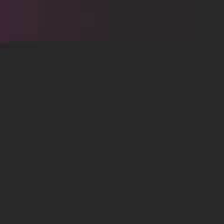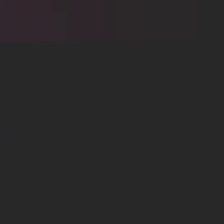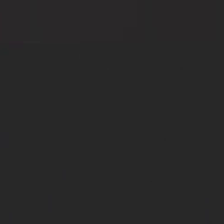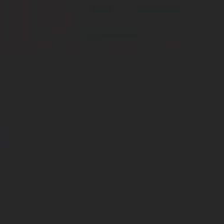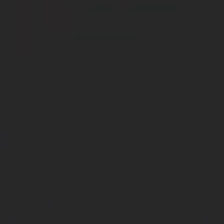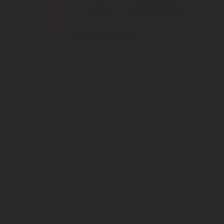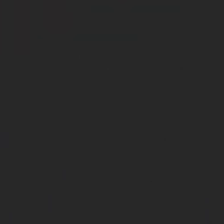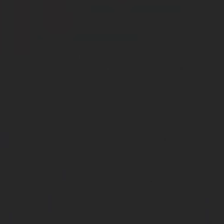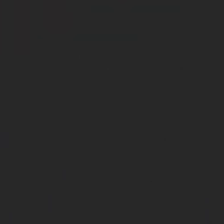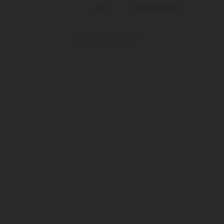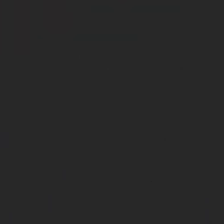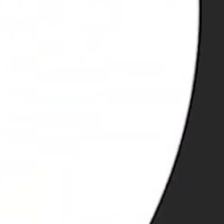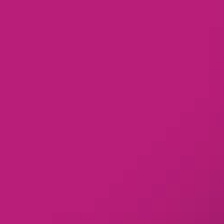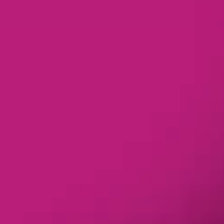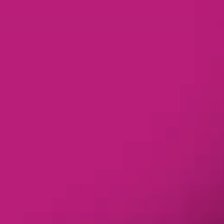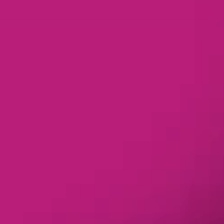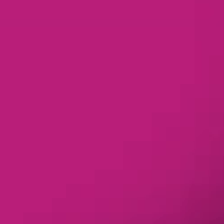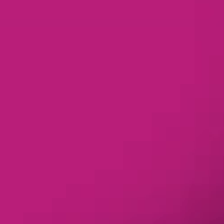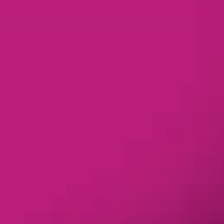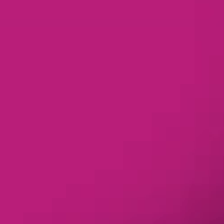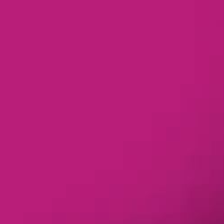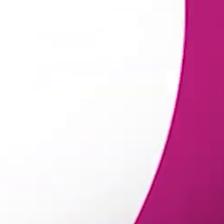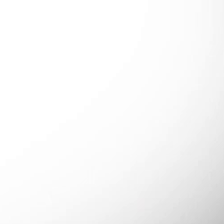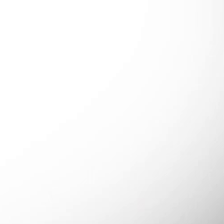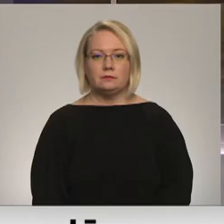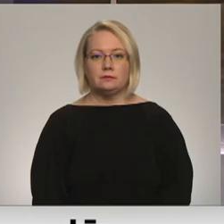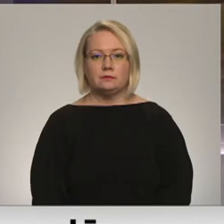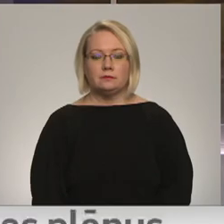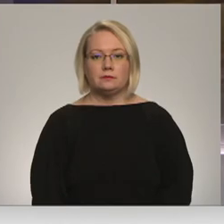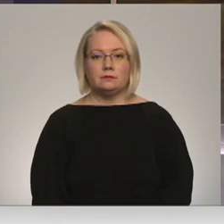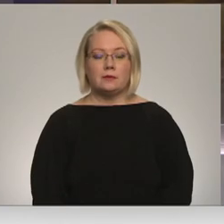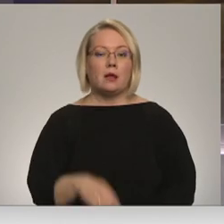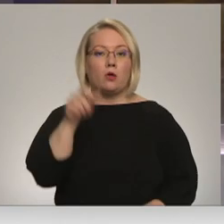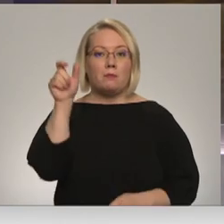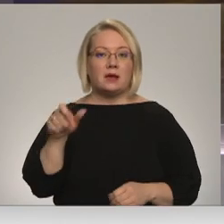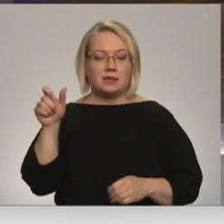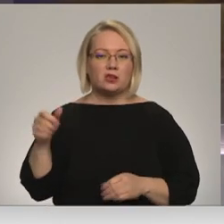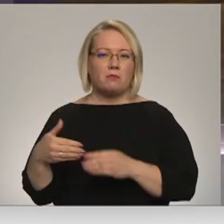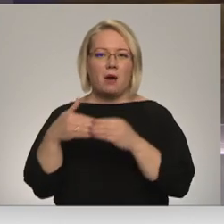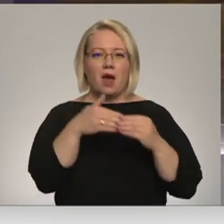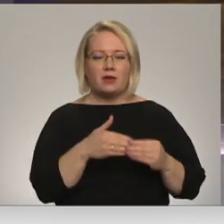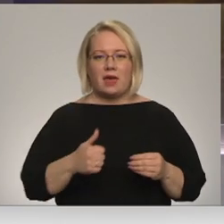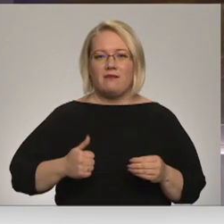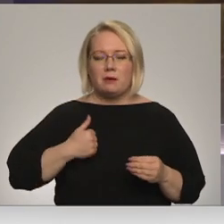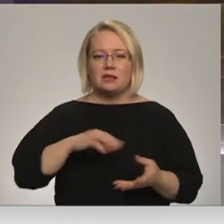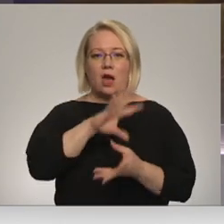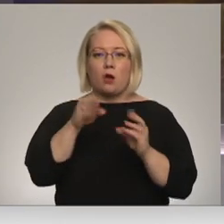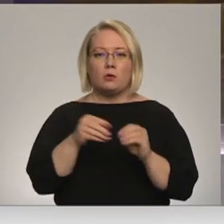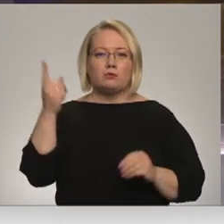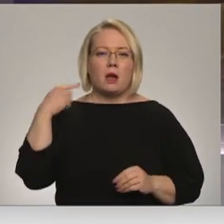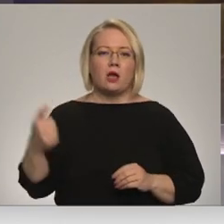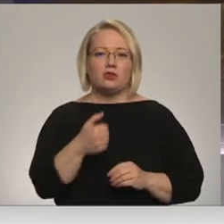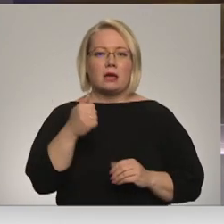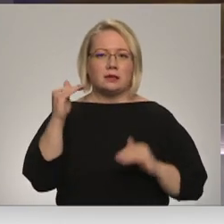Re! Viss ēters ir te! Un pasažieri pārvadātāji apkopojuši pērnēlgadu